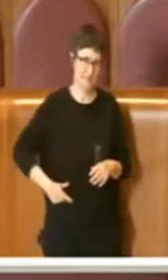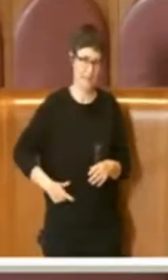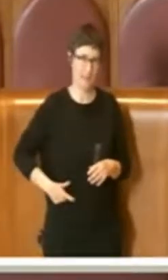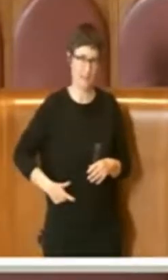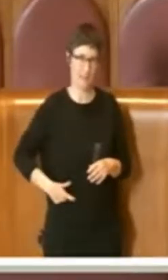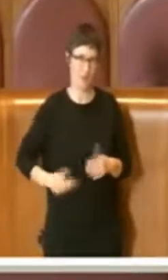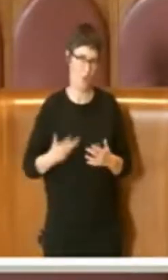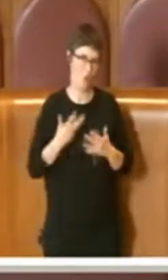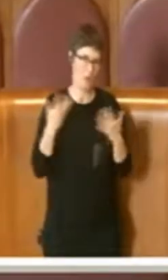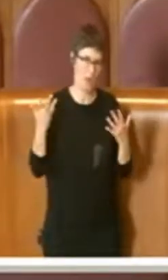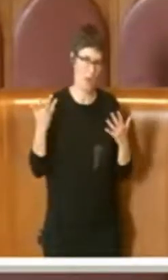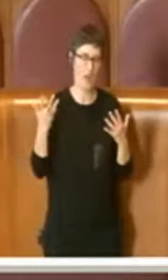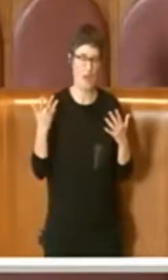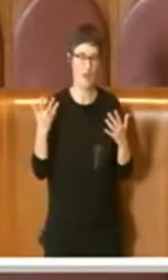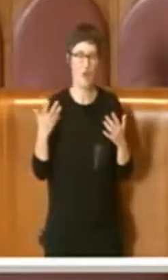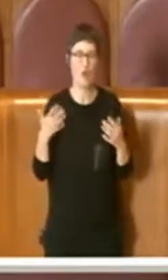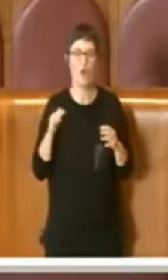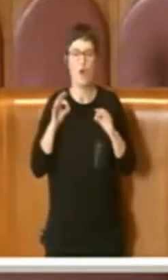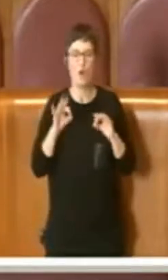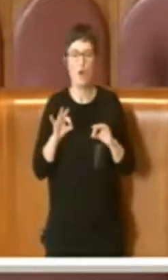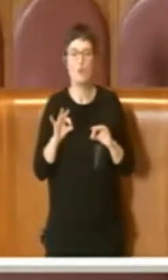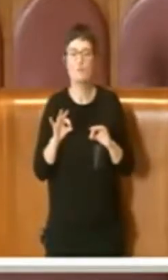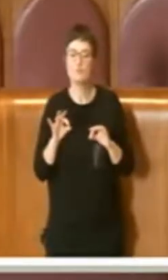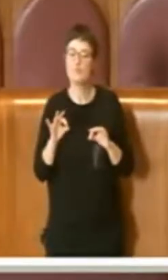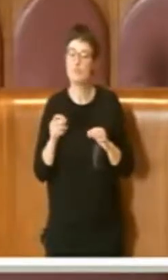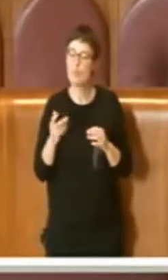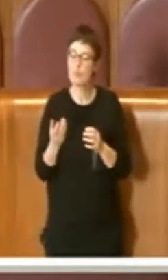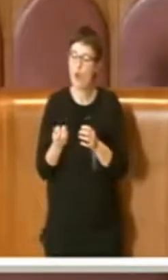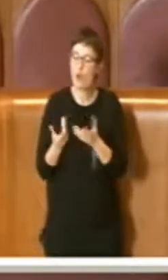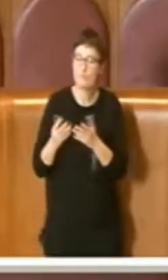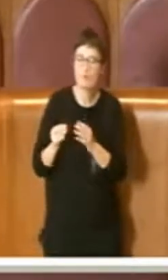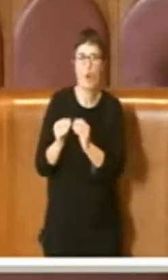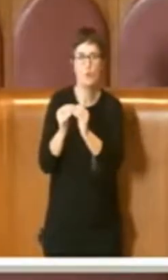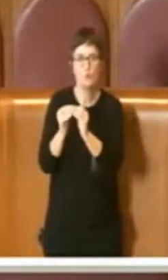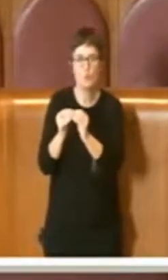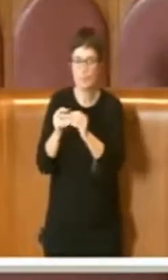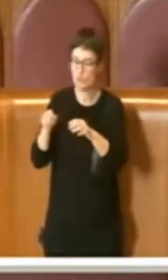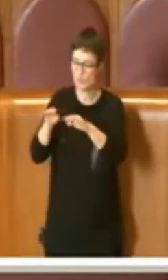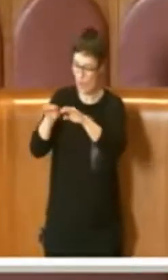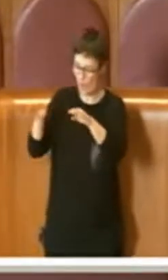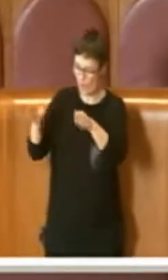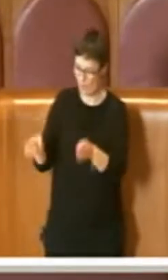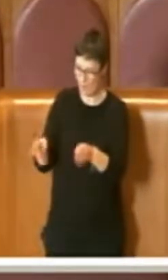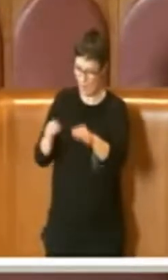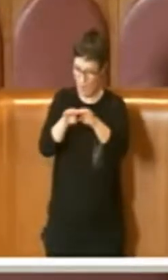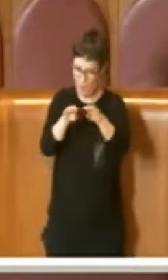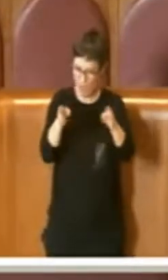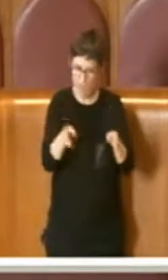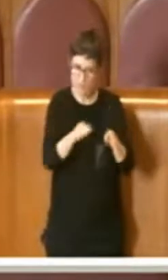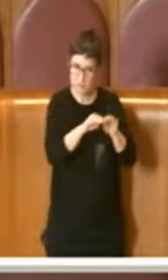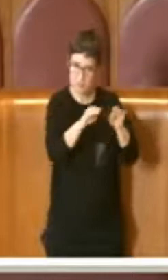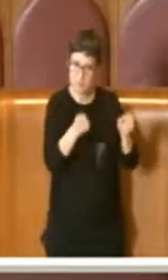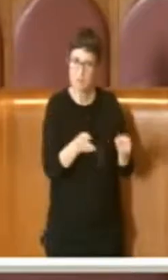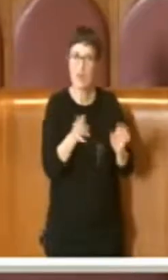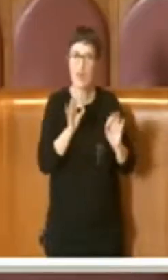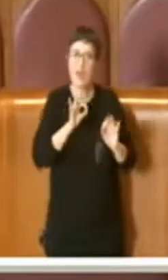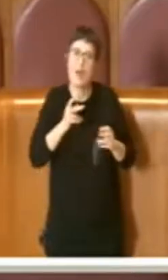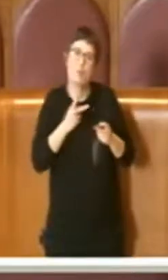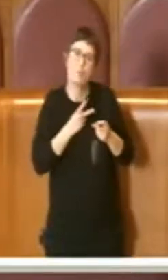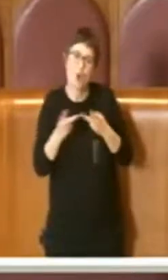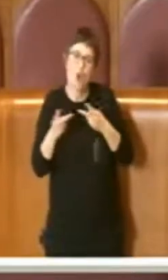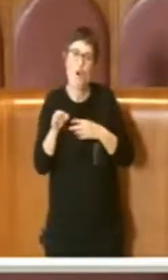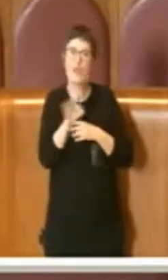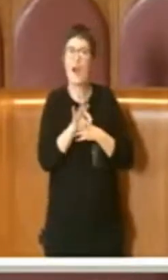la città, sono state costruite delle arnie proprio per tentare e cercare di salvaguardare questi